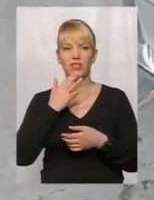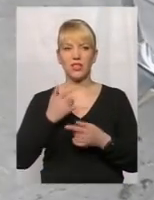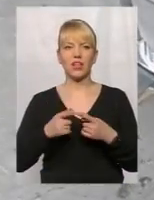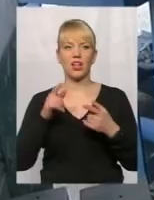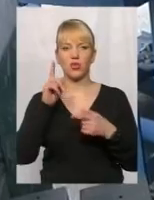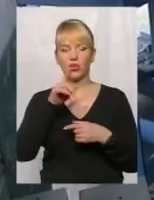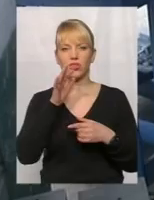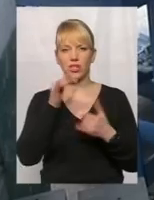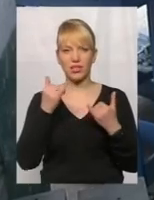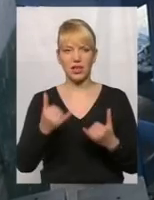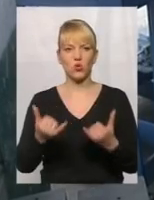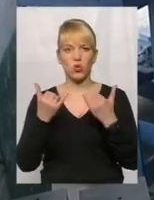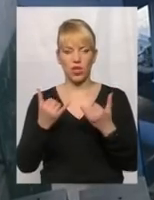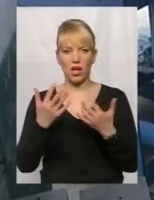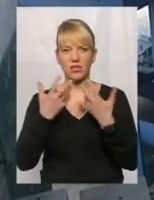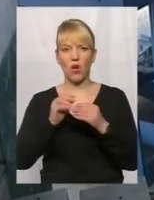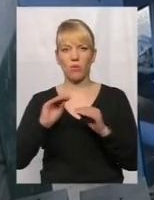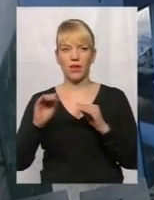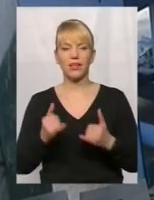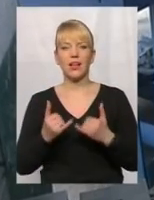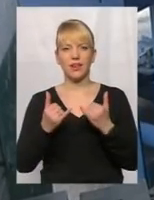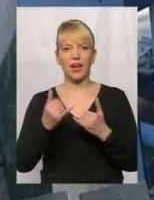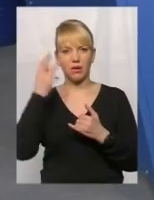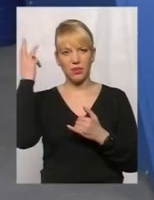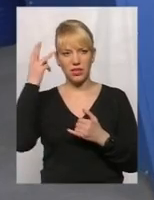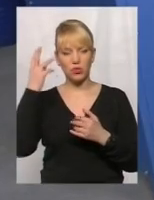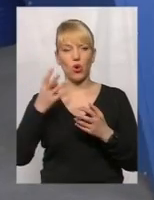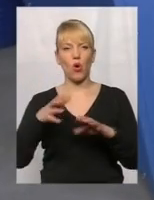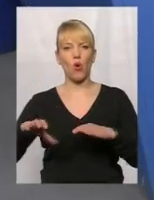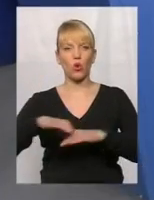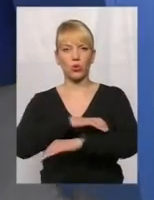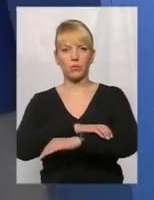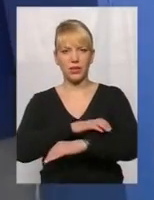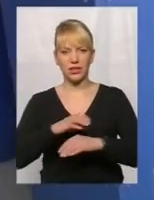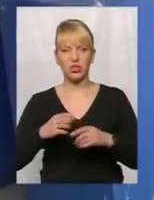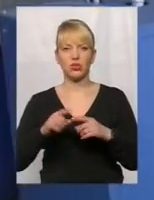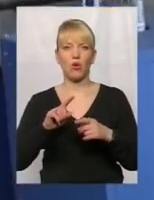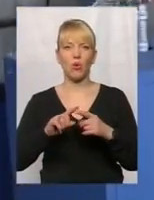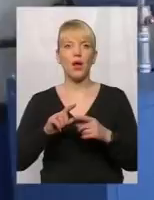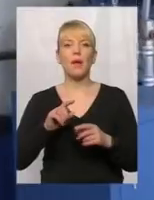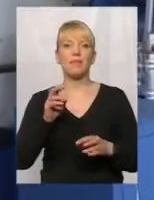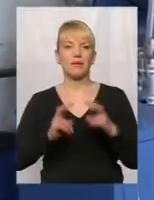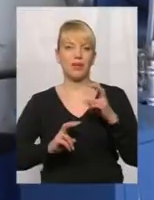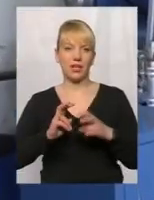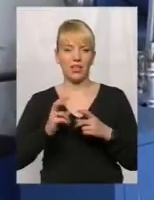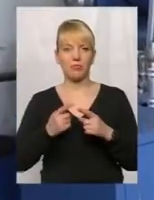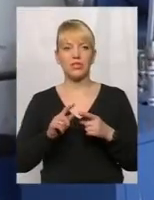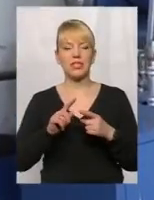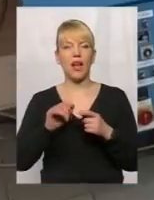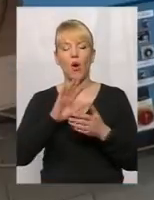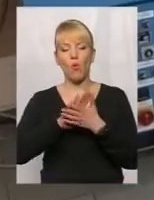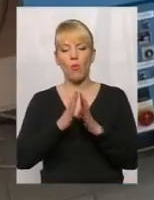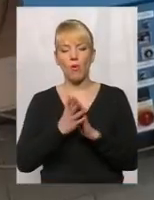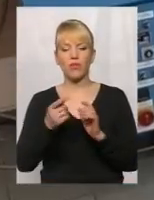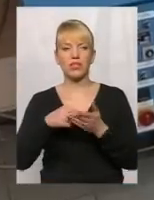обладнання саме для Хмельницького ортопедичного підприємства. За умовами конкурсу, закупівлею технологічного комплексу